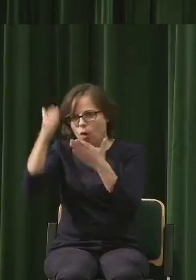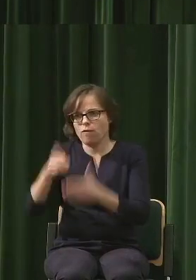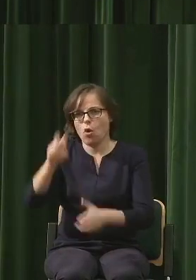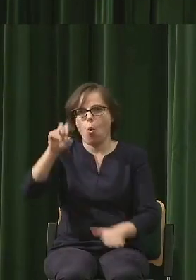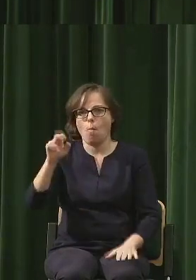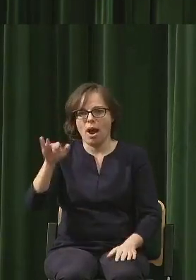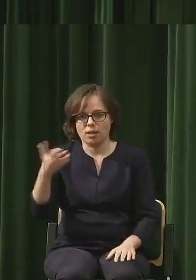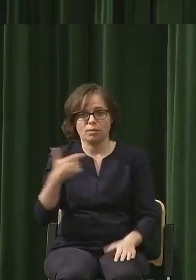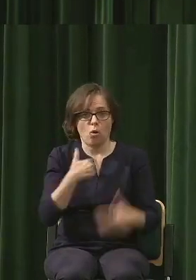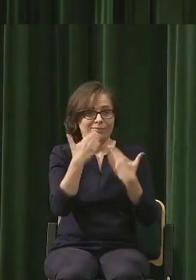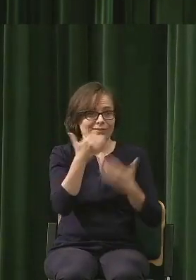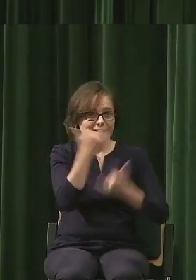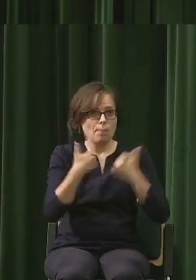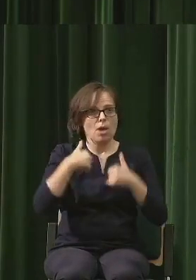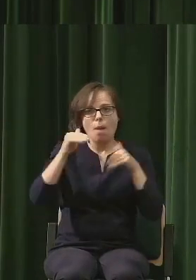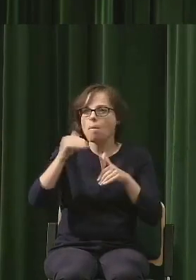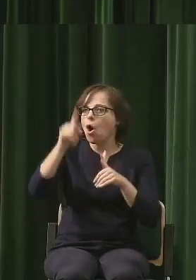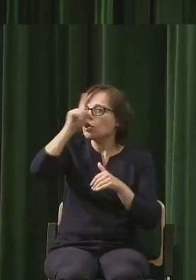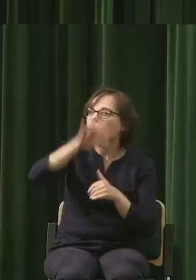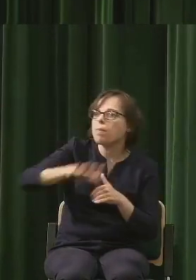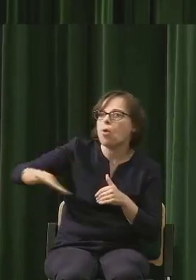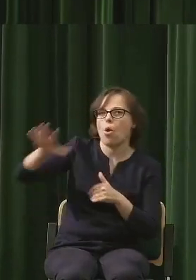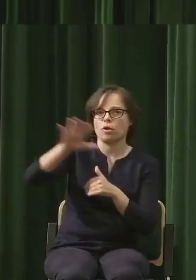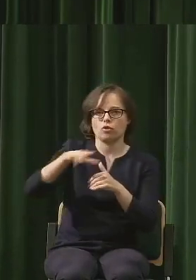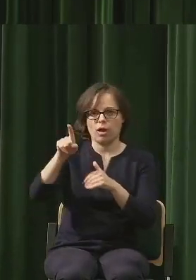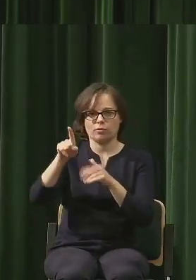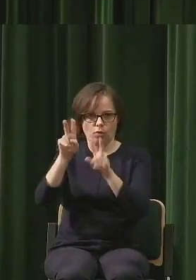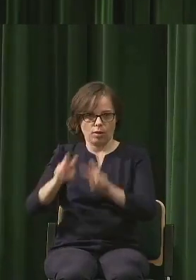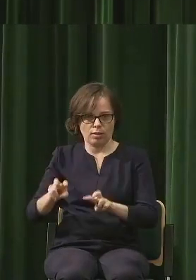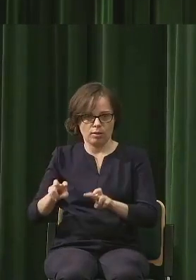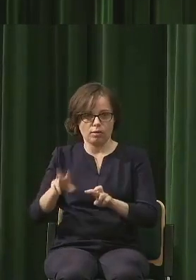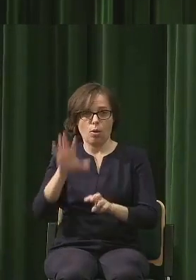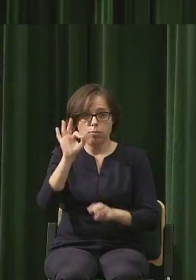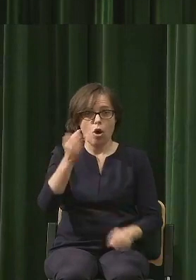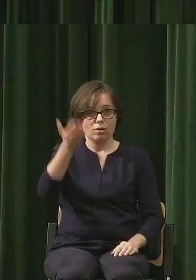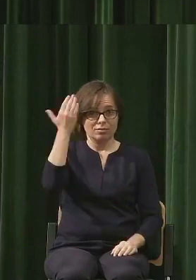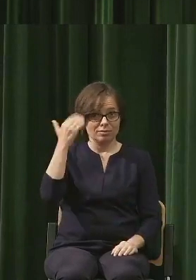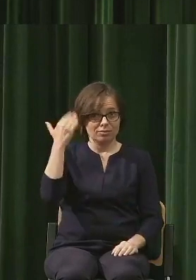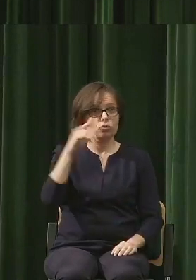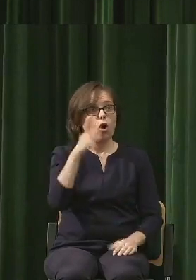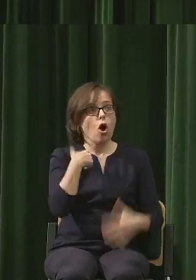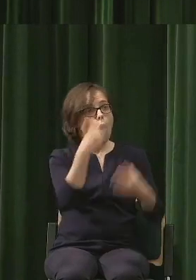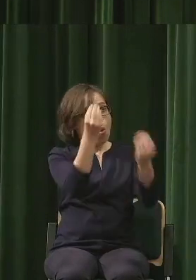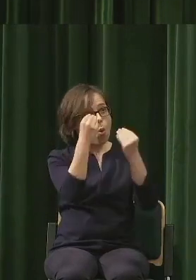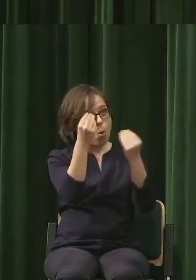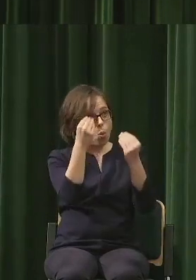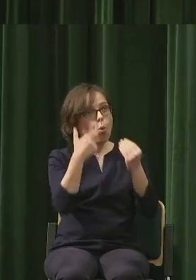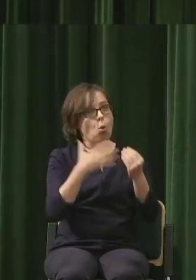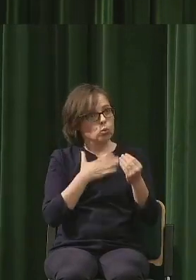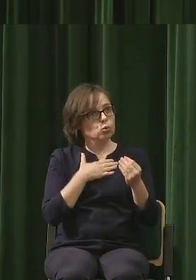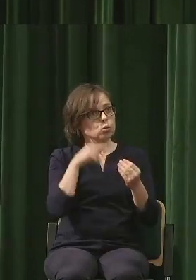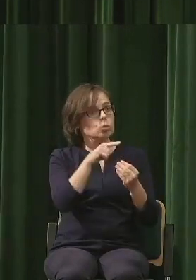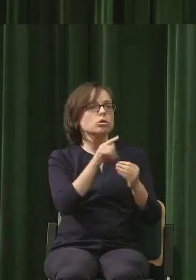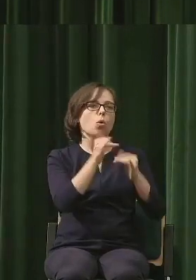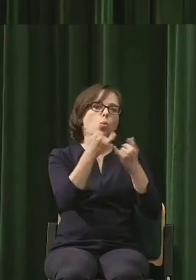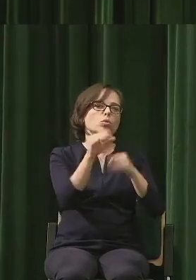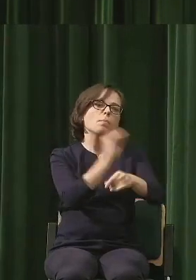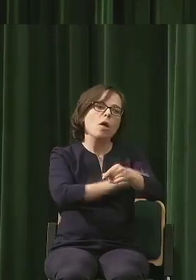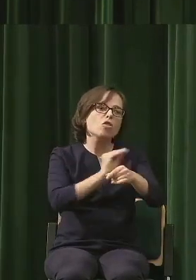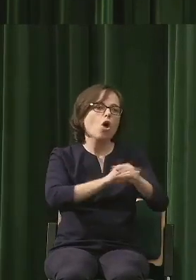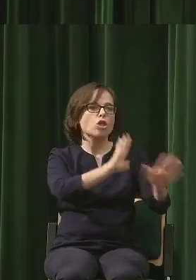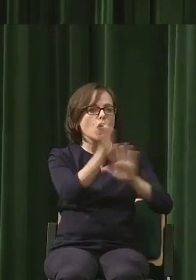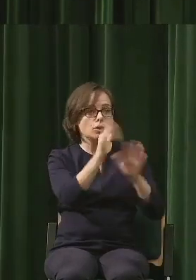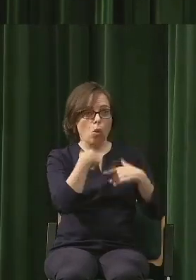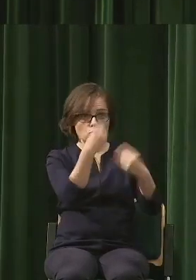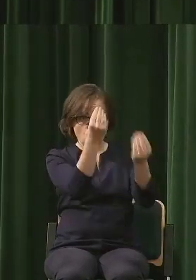zjawiska społeczne, bo po prostu ten pewien aparet, który wtedy był uczony nadaje się całkowicie i sposób w jakim był uczony, to było